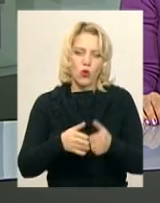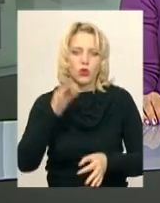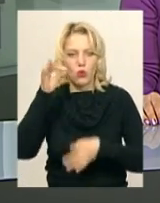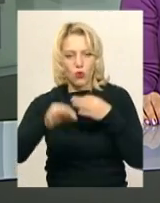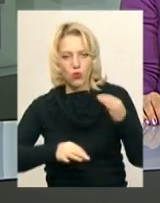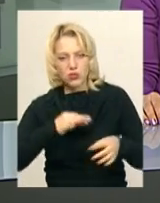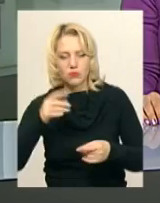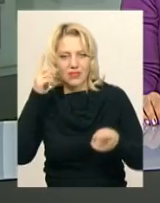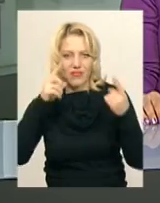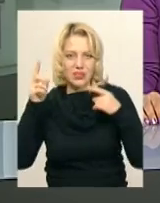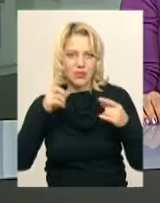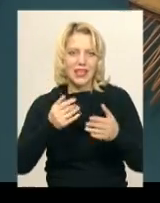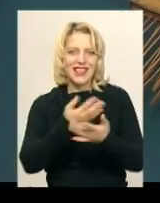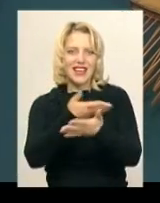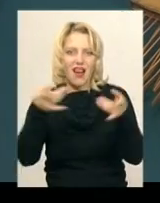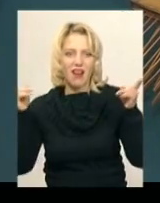та діарами.